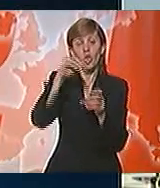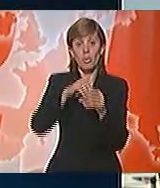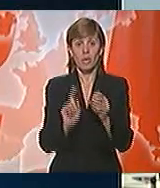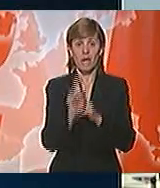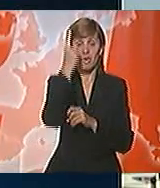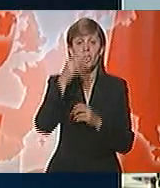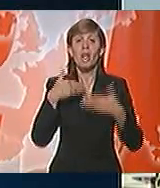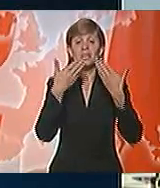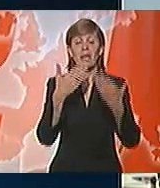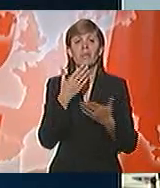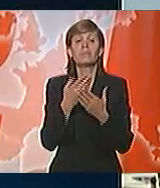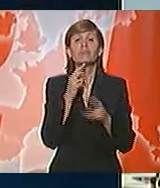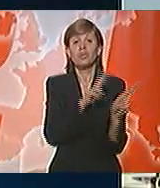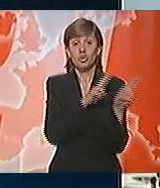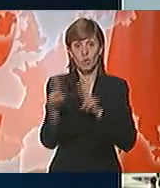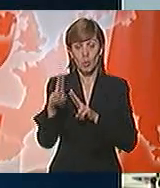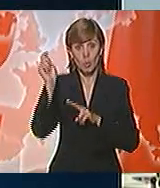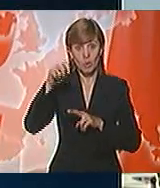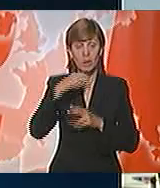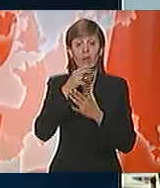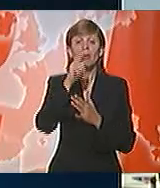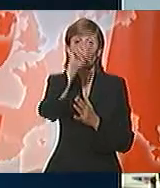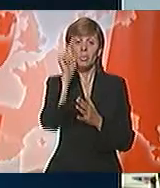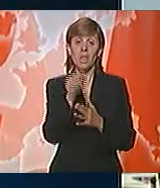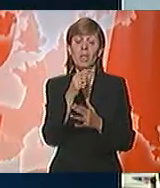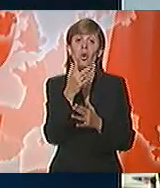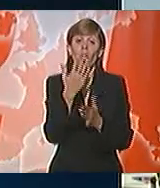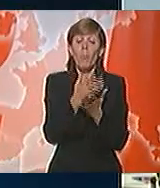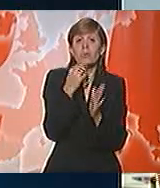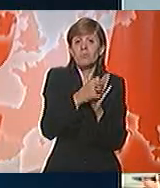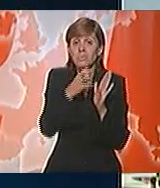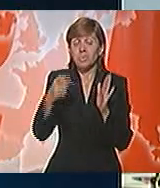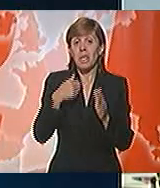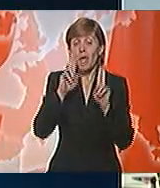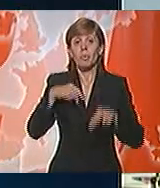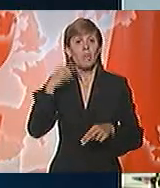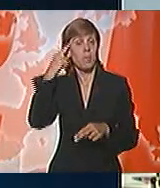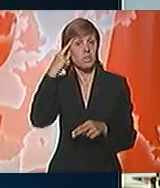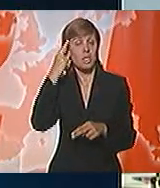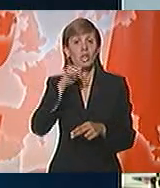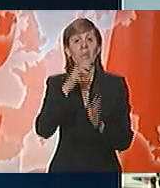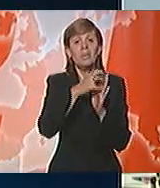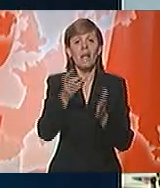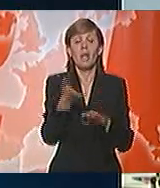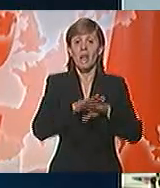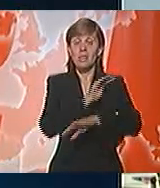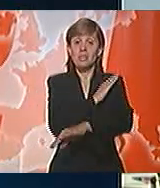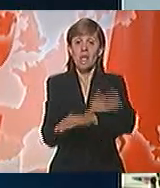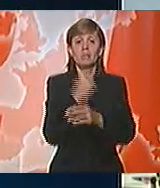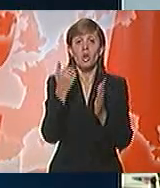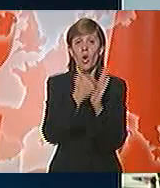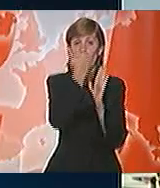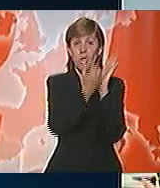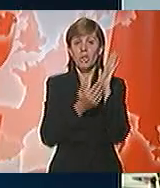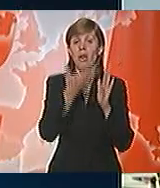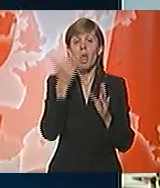saveta sudstva. Što se tiče tvojeg pitanja koliko bi mogla da traje, ja samo podsjećam i dalje na snazi novi poslonik, dakle